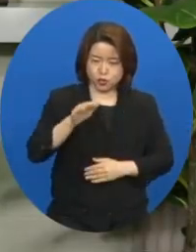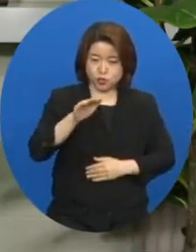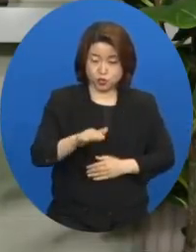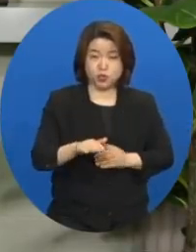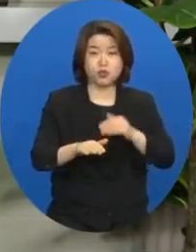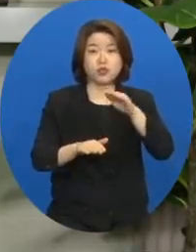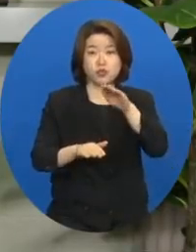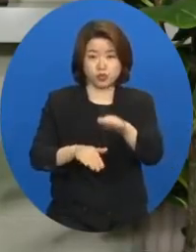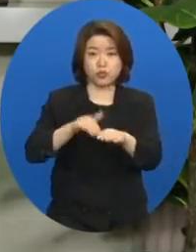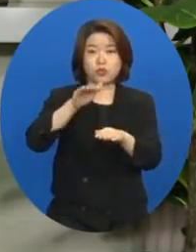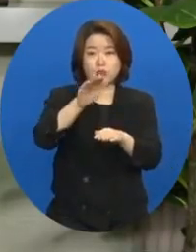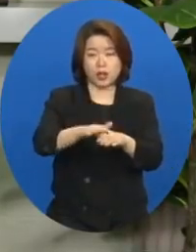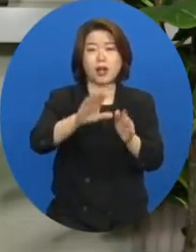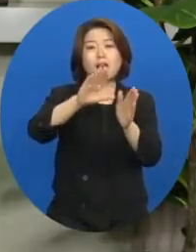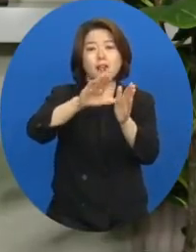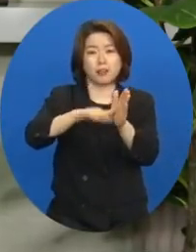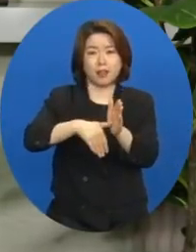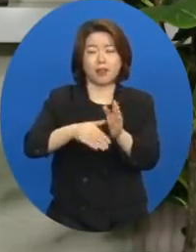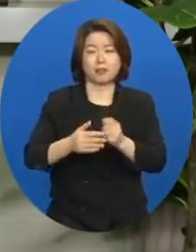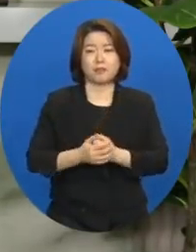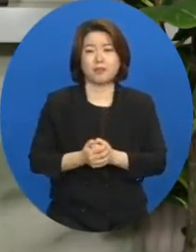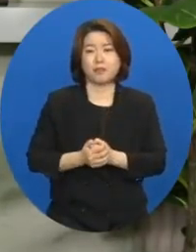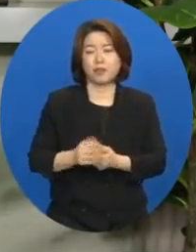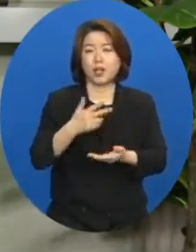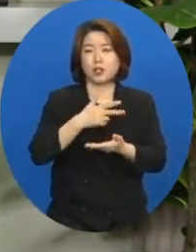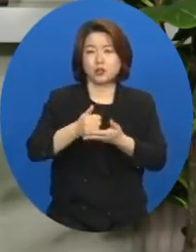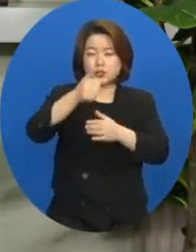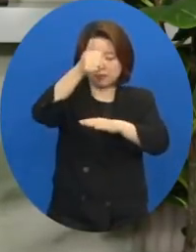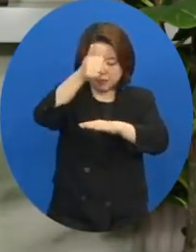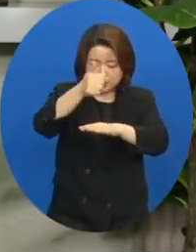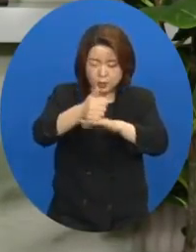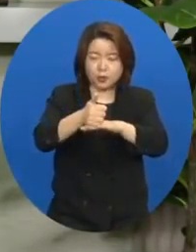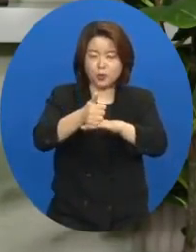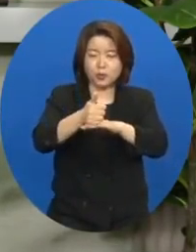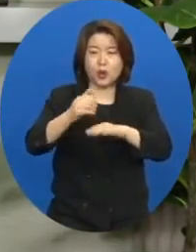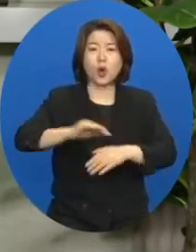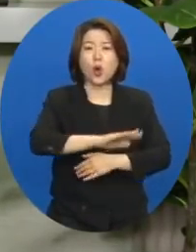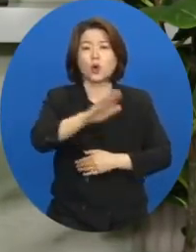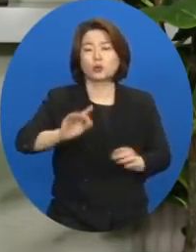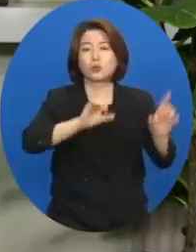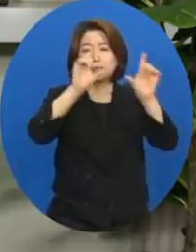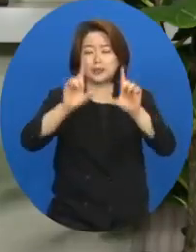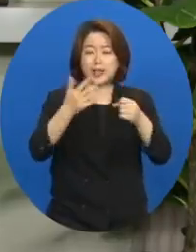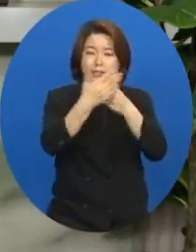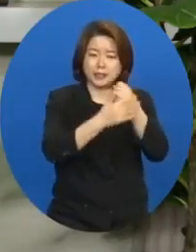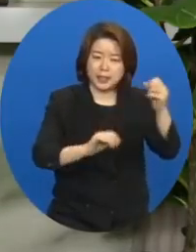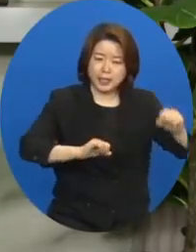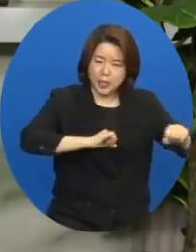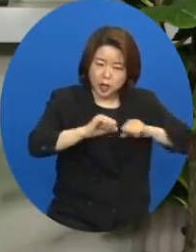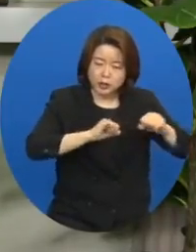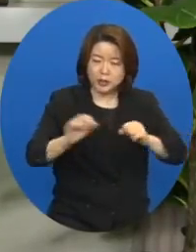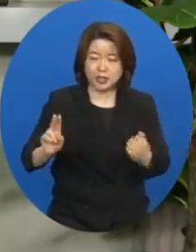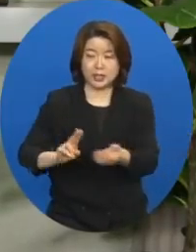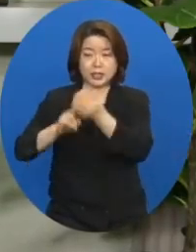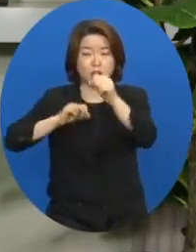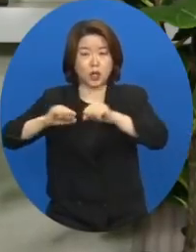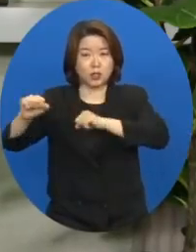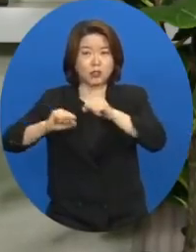내디딜 때 주님은 비로소 우리의 삶의 은혜의 역사, 기적의 역사를 이루십니다.